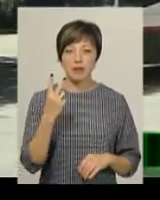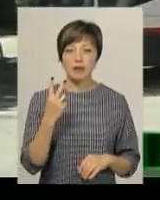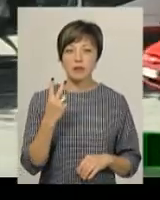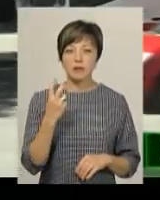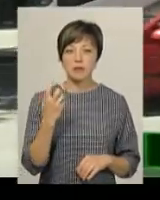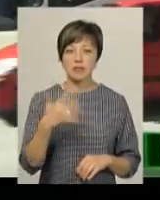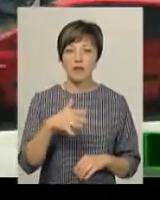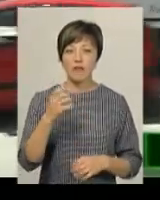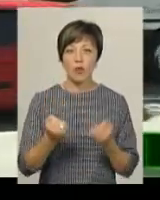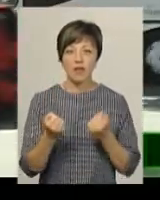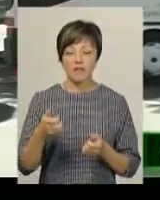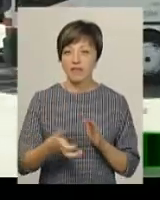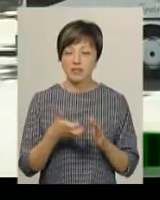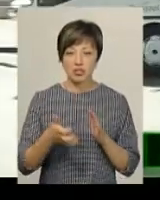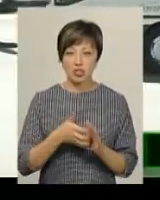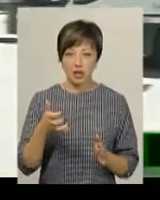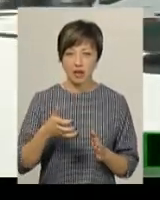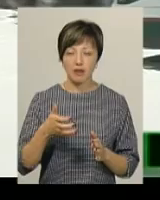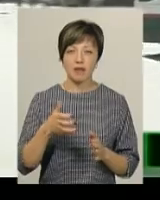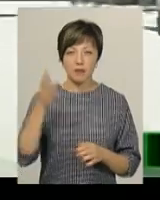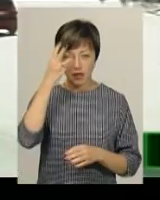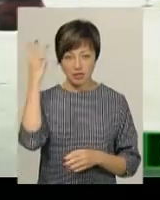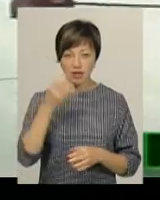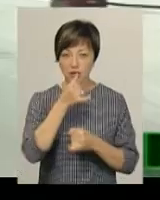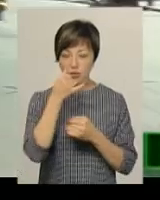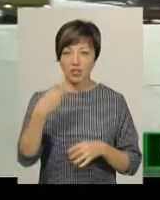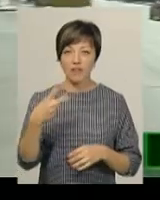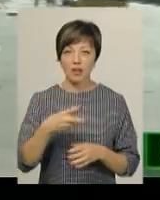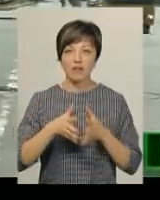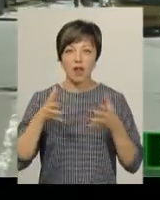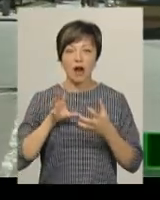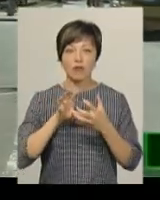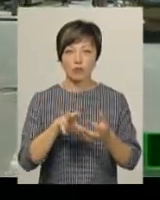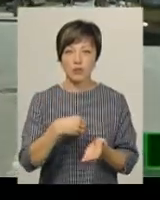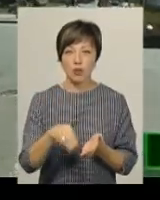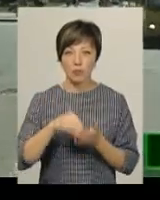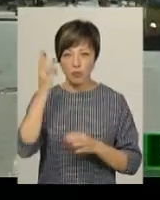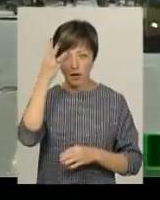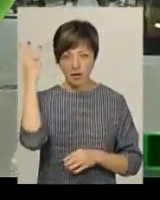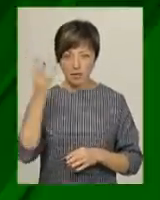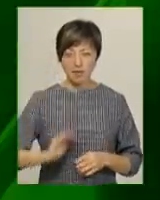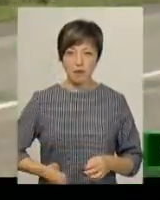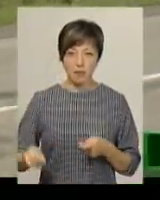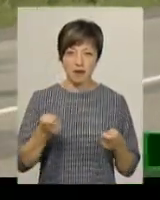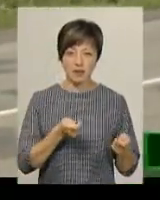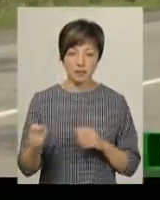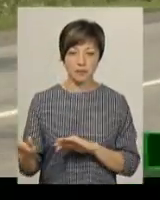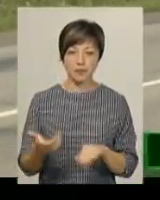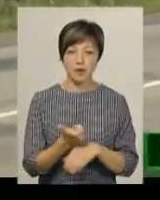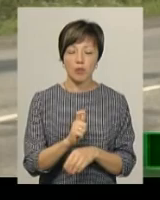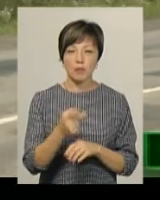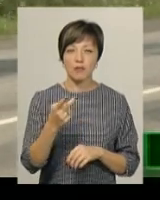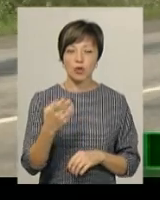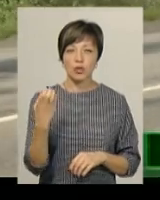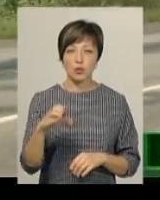обласному центрі. Через це на маршрути не можуть виїхати 20 великогабаритних автобусів, закуплених хмельницькими перевізниками. Понад півтори